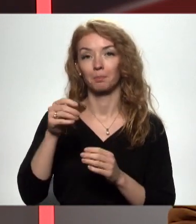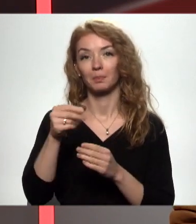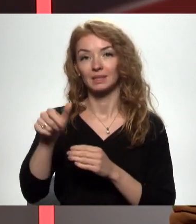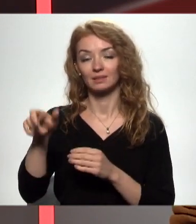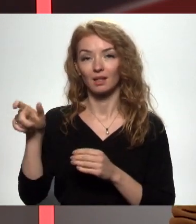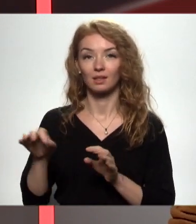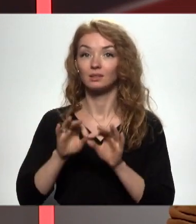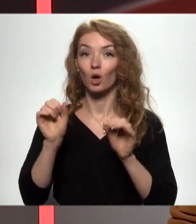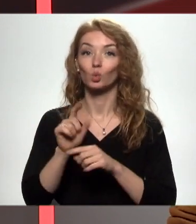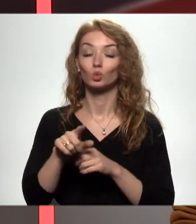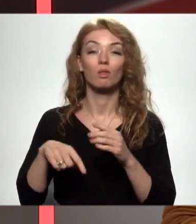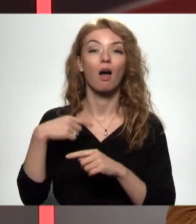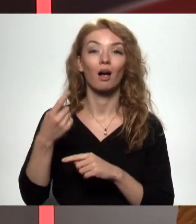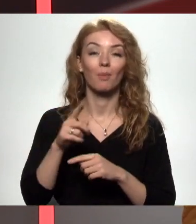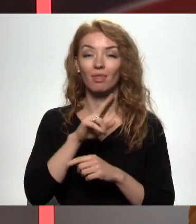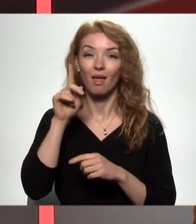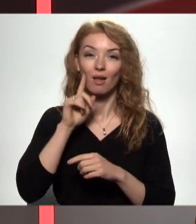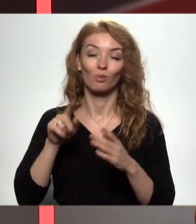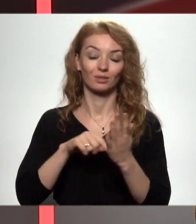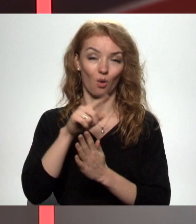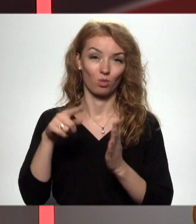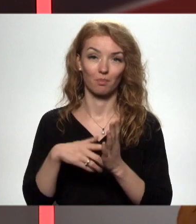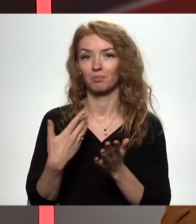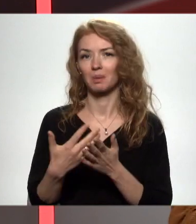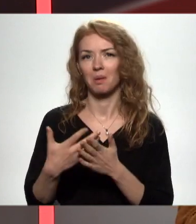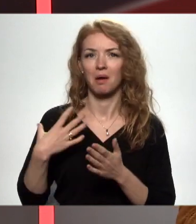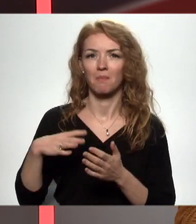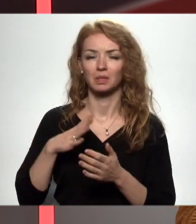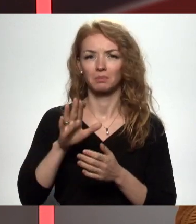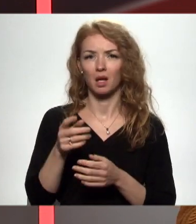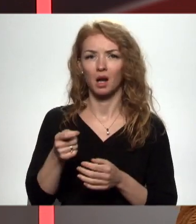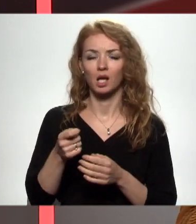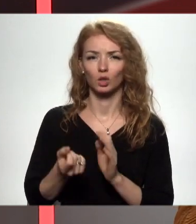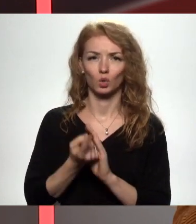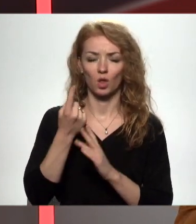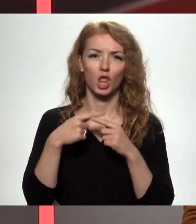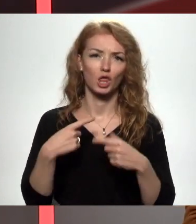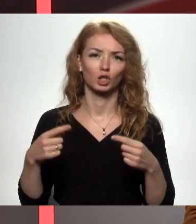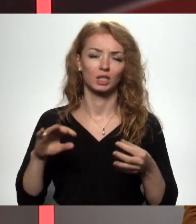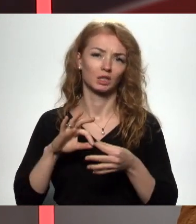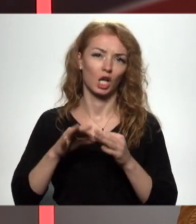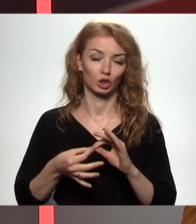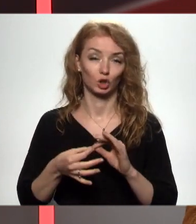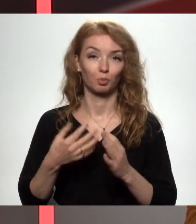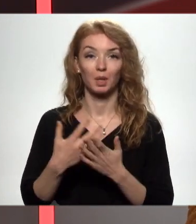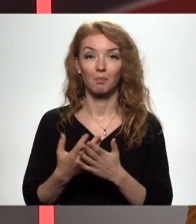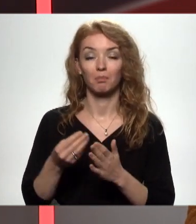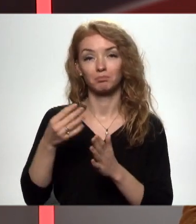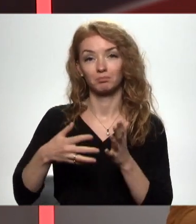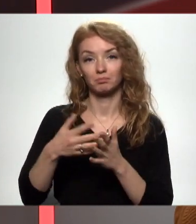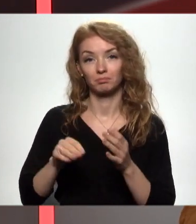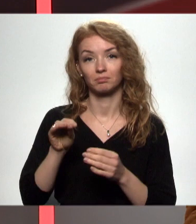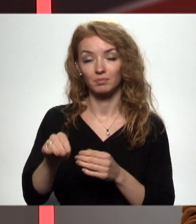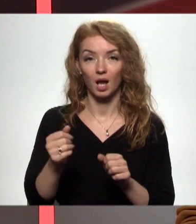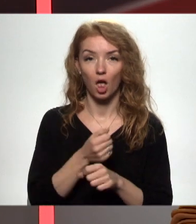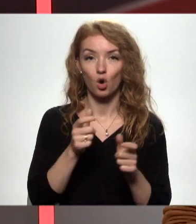nu sāk uzdot nākamos nērtos jautājumus. Piemēram, kāpēc pie kasas rodas dažādi sarežģījumi? Mēģinot noreģināties